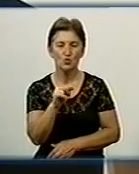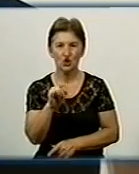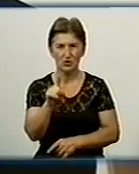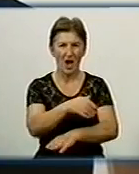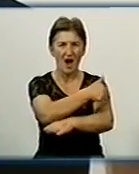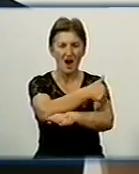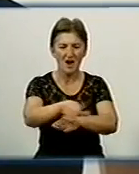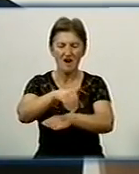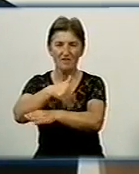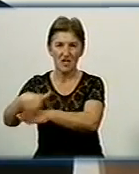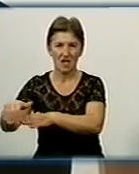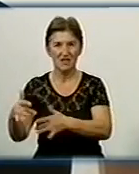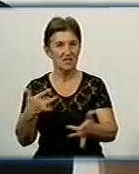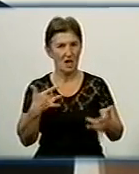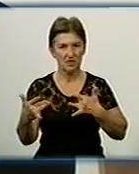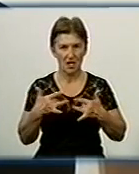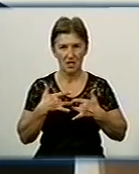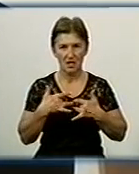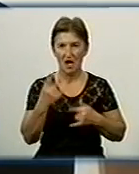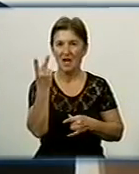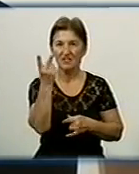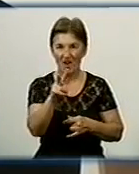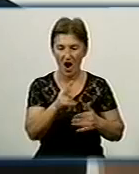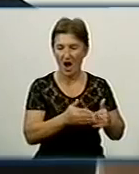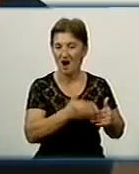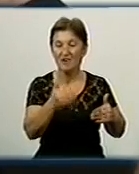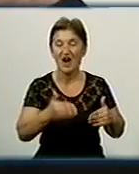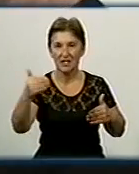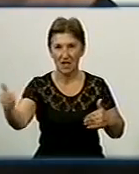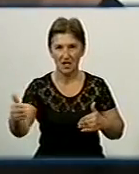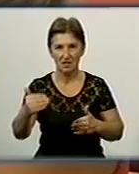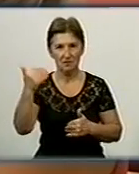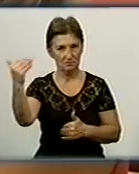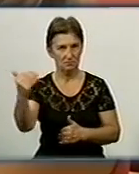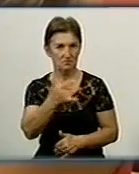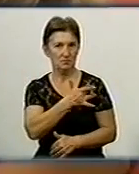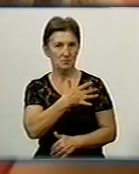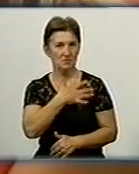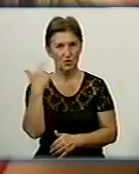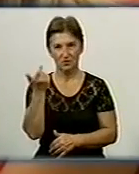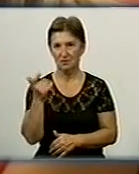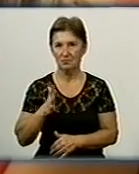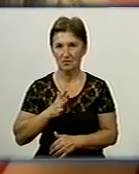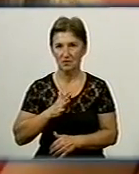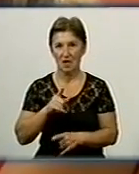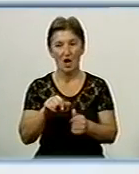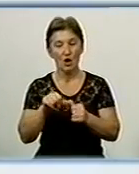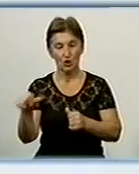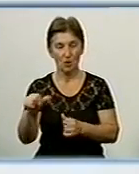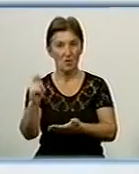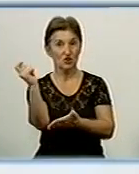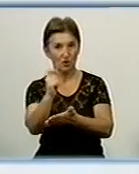театрального провулку, два квартали, належалися Соколовим Бородкіним. Крім живопису, Катракіс займається і